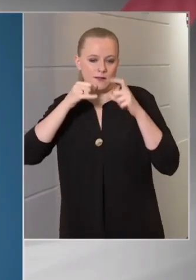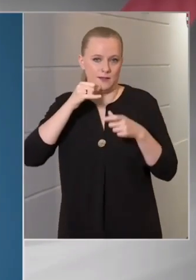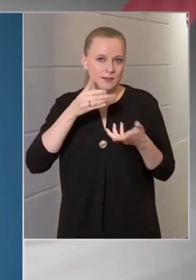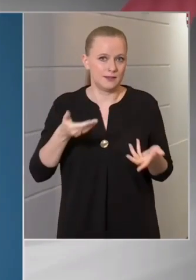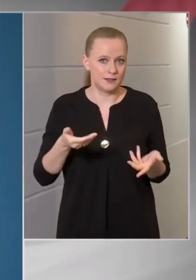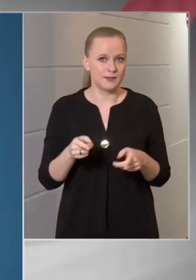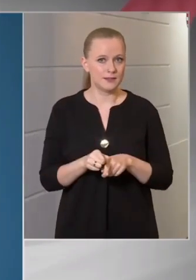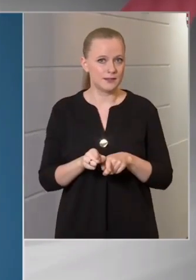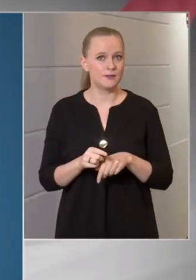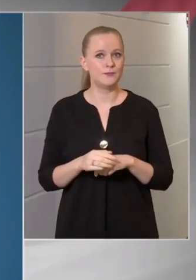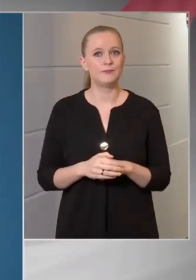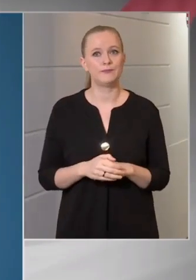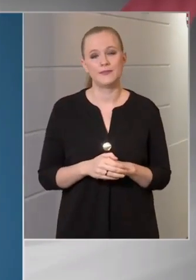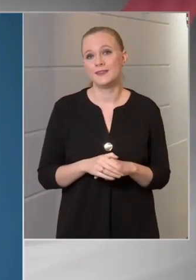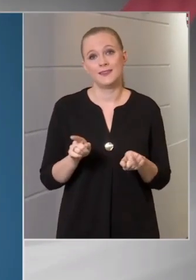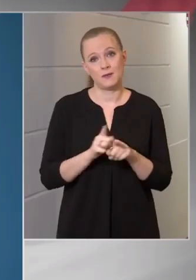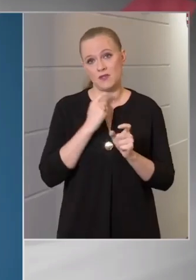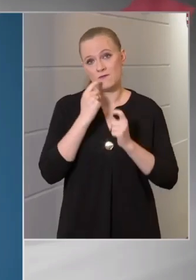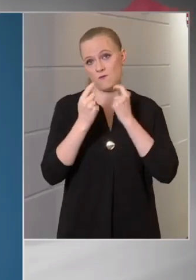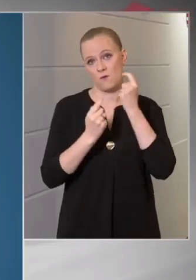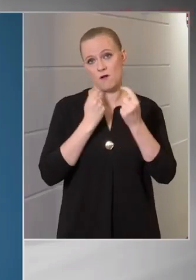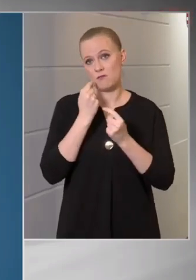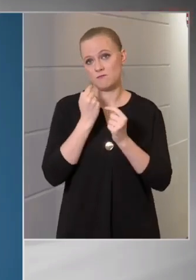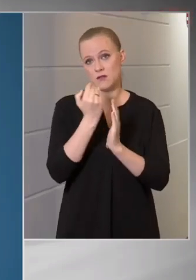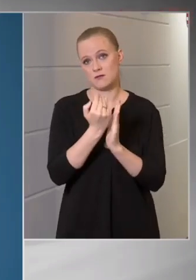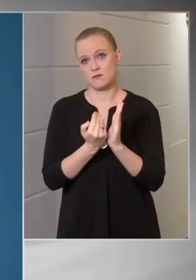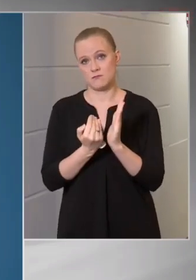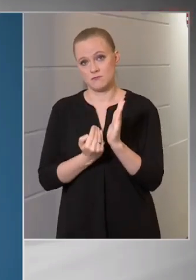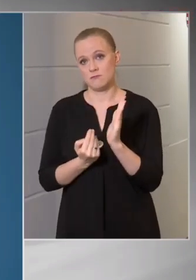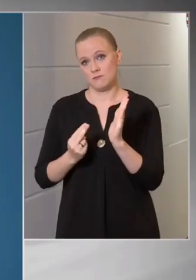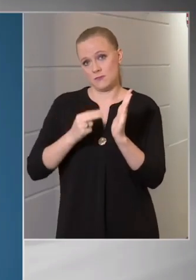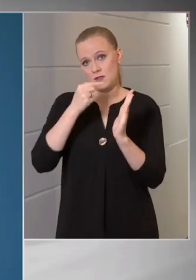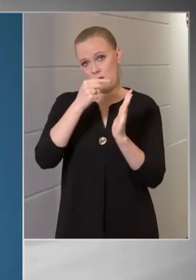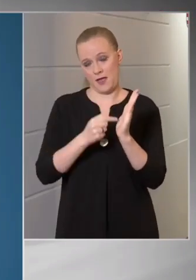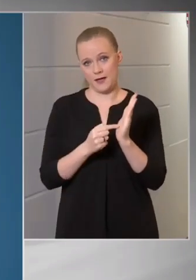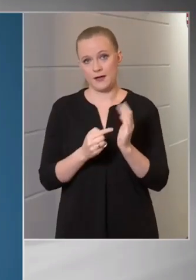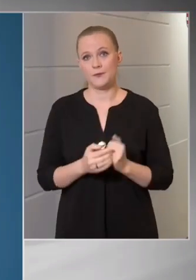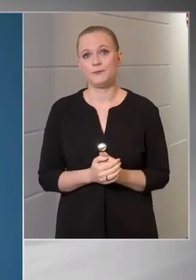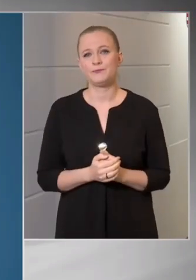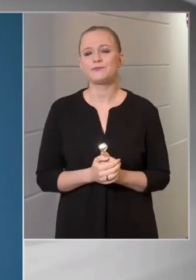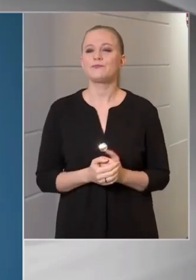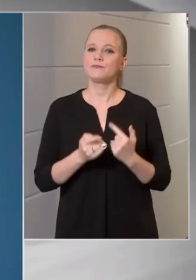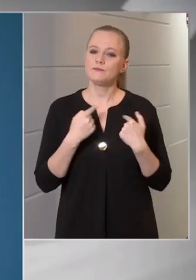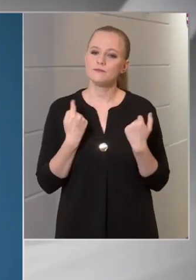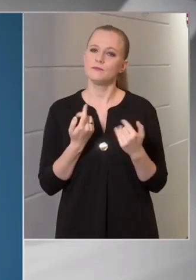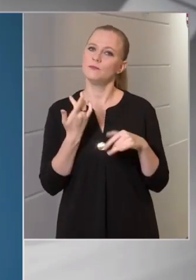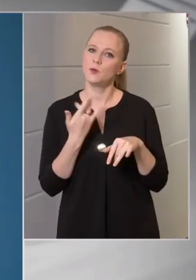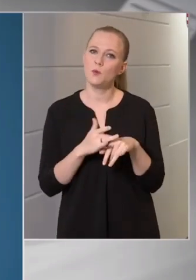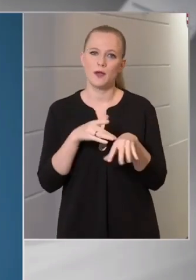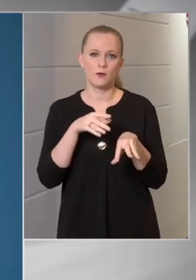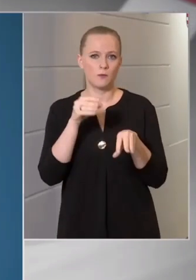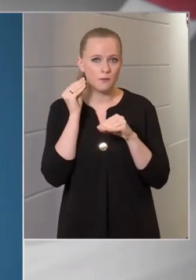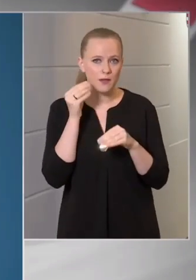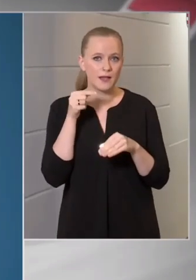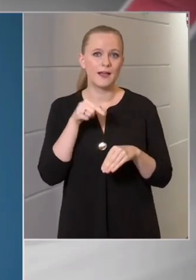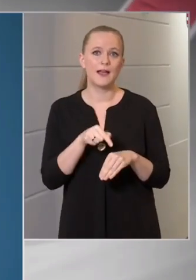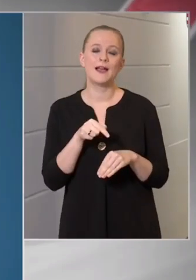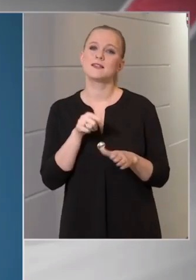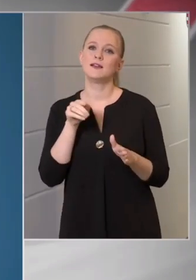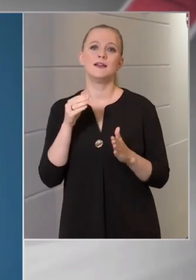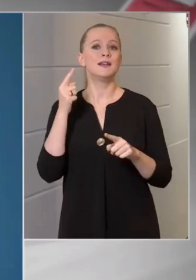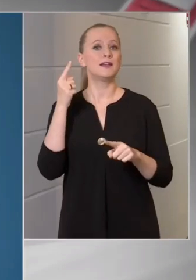így, ezért nem is így fogalmazódott meg. Hanem azt próbáljuk megérteni, hogy ennek a